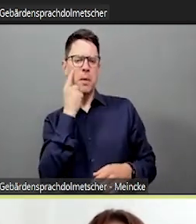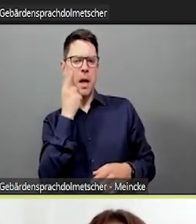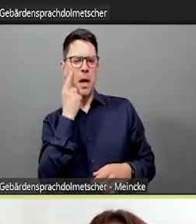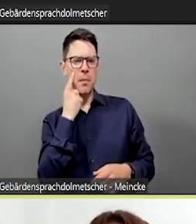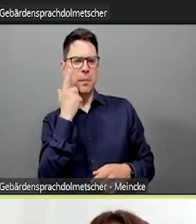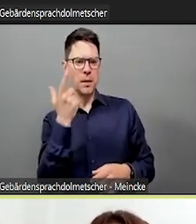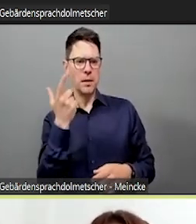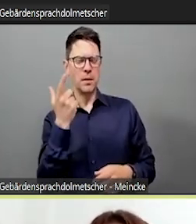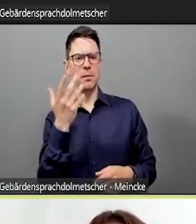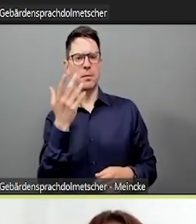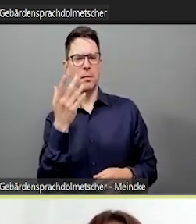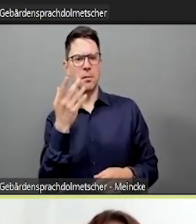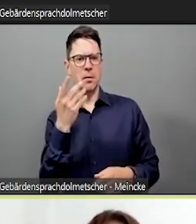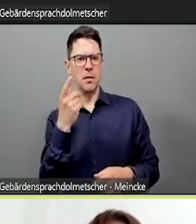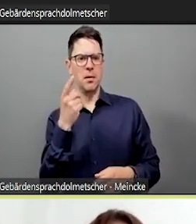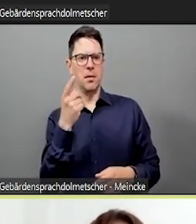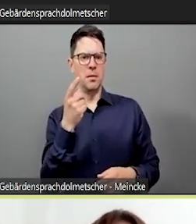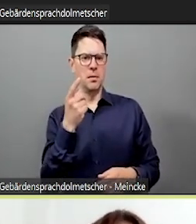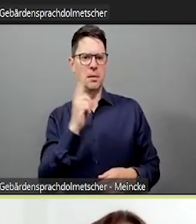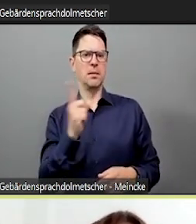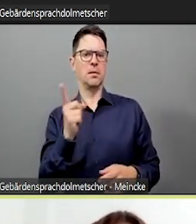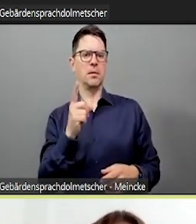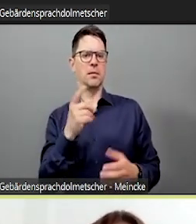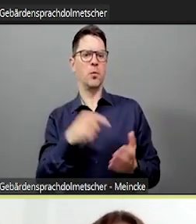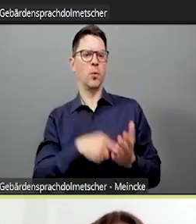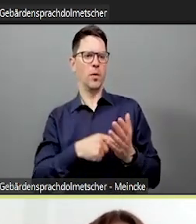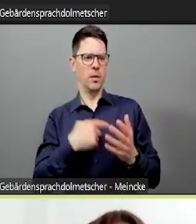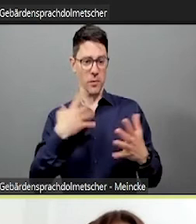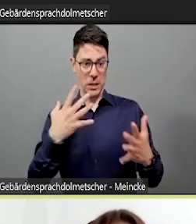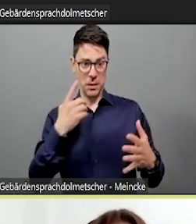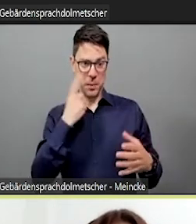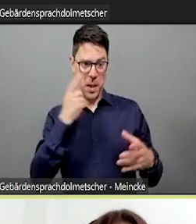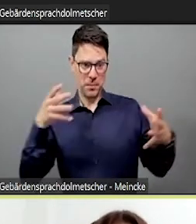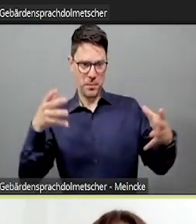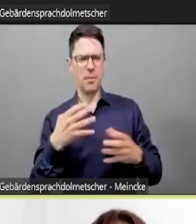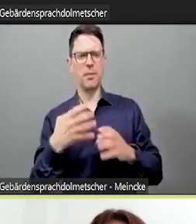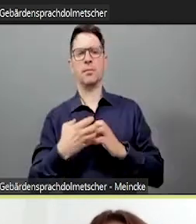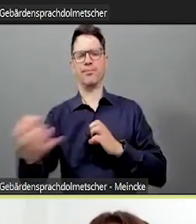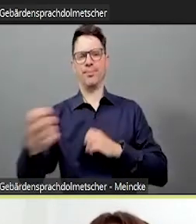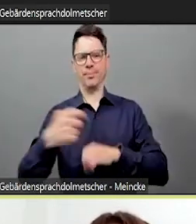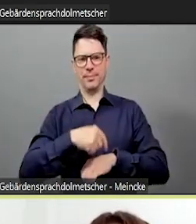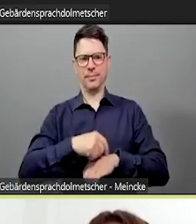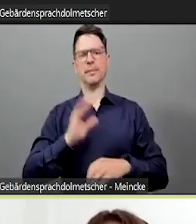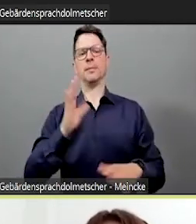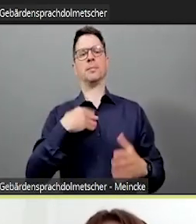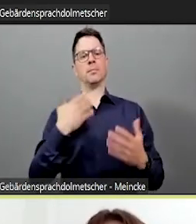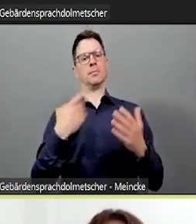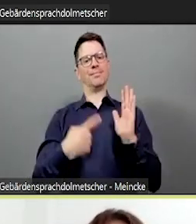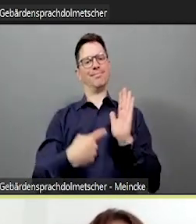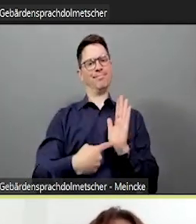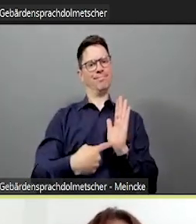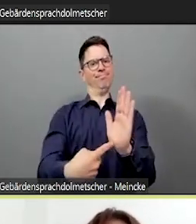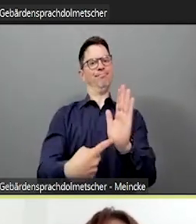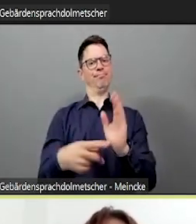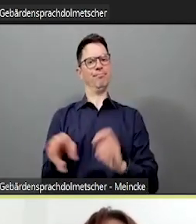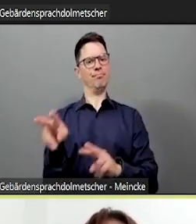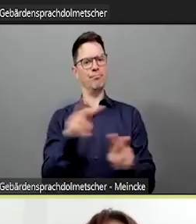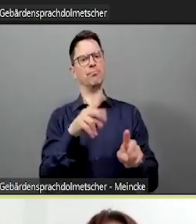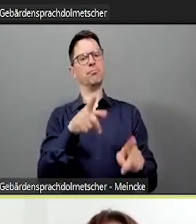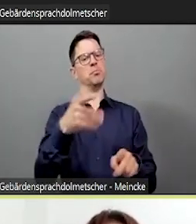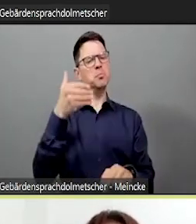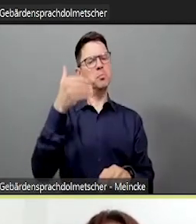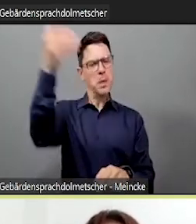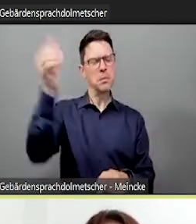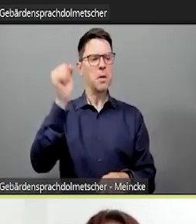unter dem Link, den Sie hier sehen, eine Art kollaborative Landkarte und ich lasse dann die Studierenden